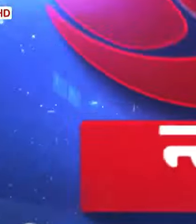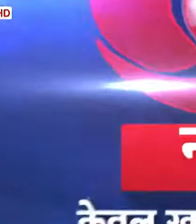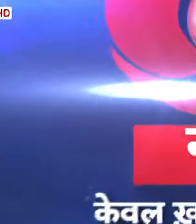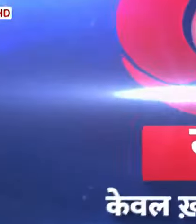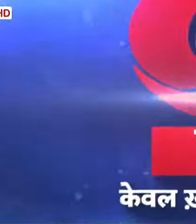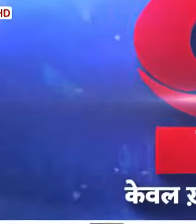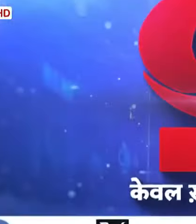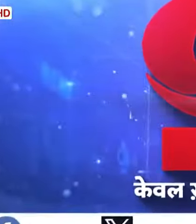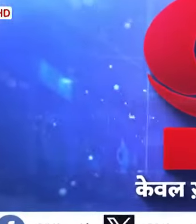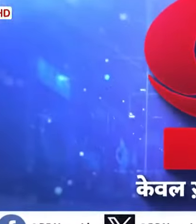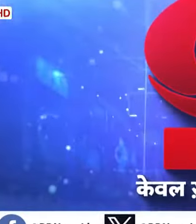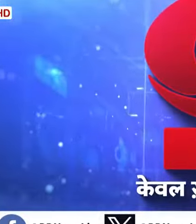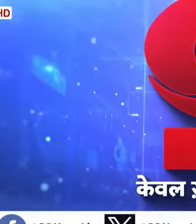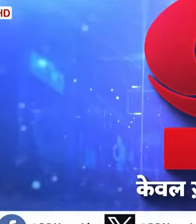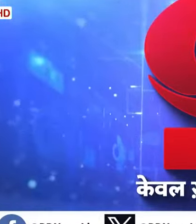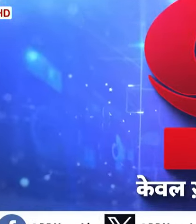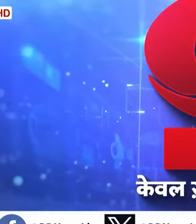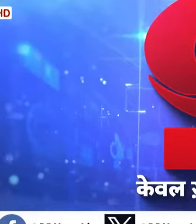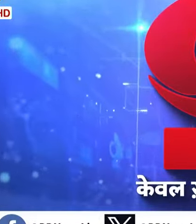डीडी न्यूस पर